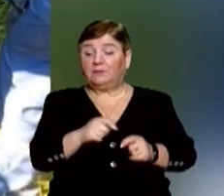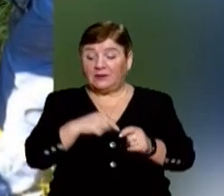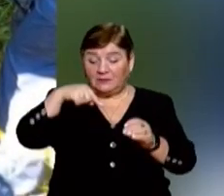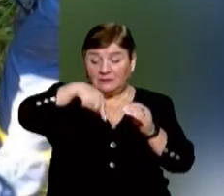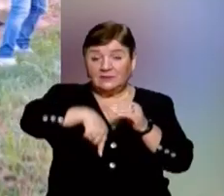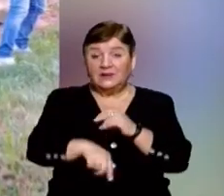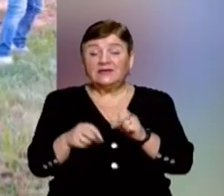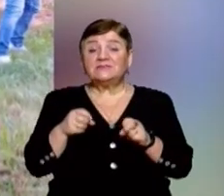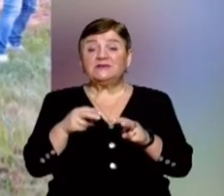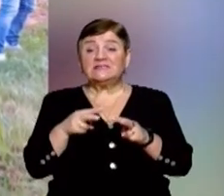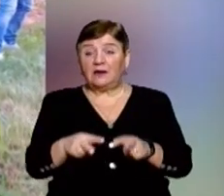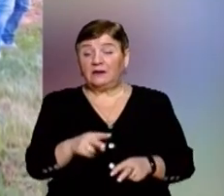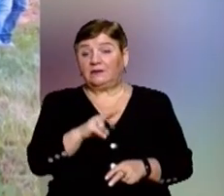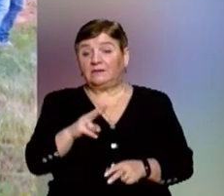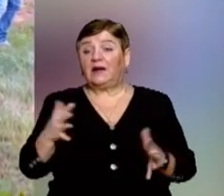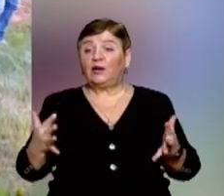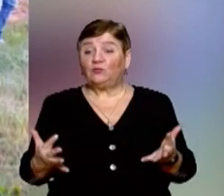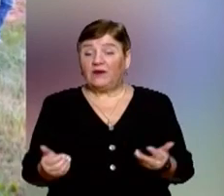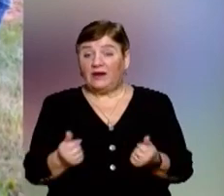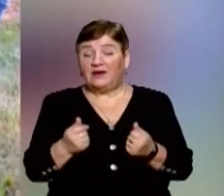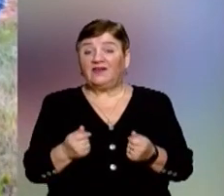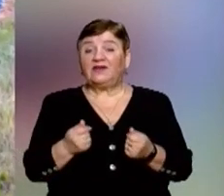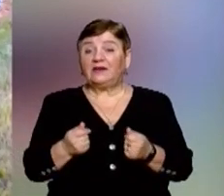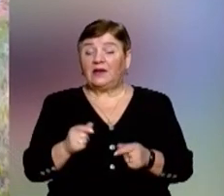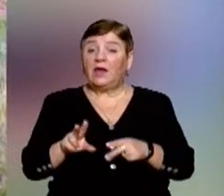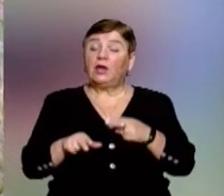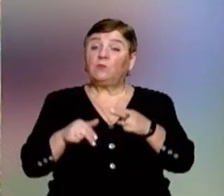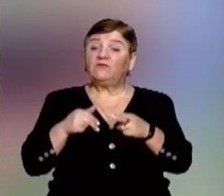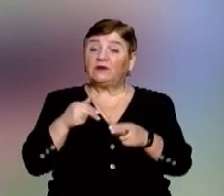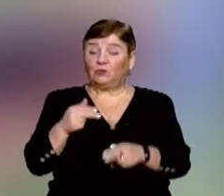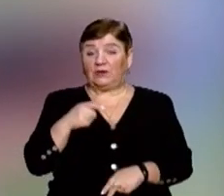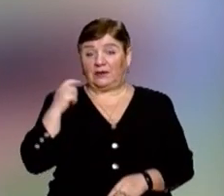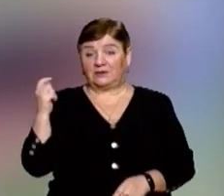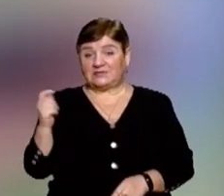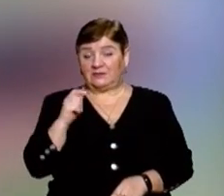допомогою спеціального інструменту рятувальників витягли його та повернули власника.